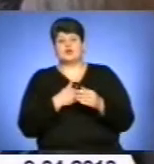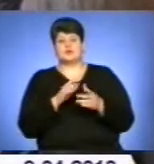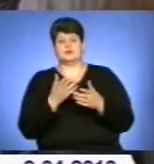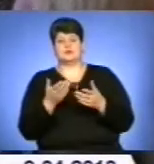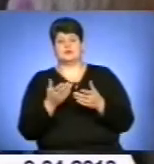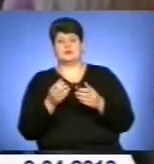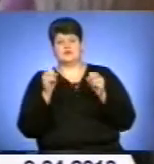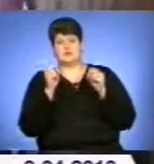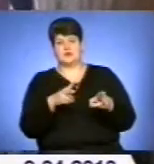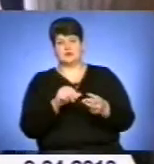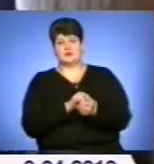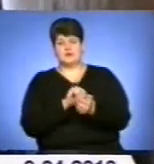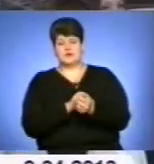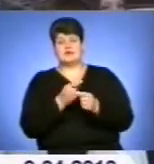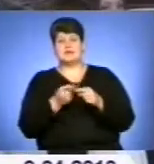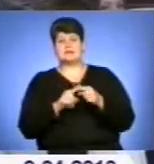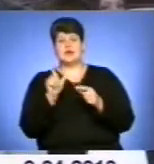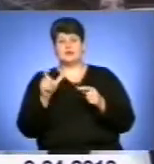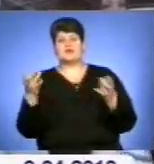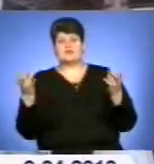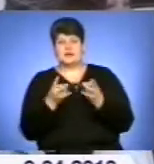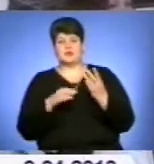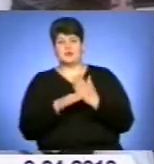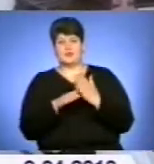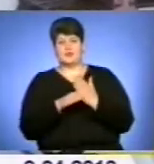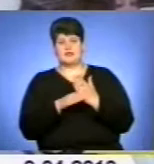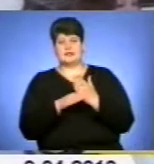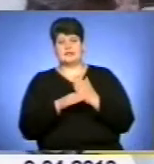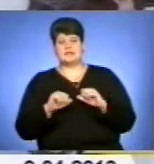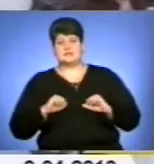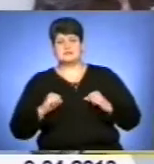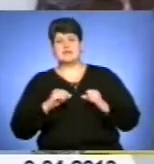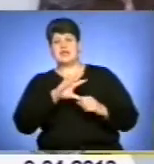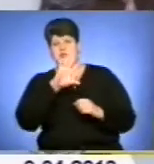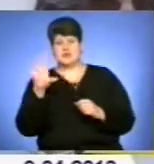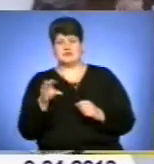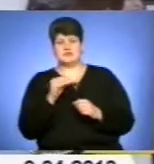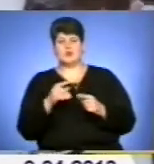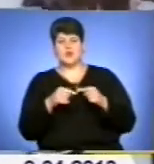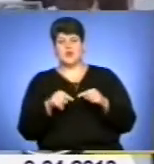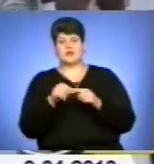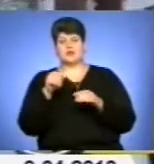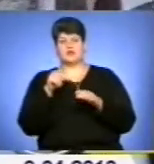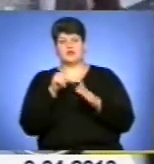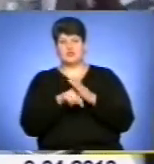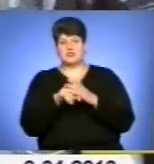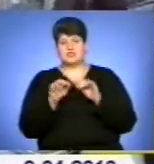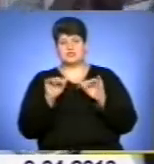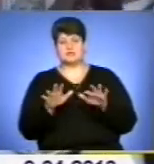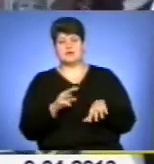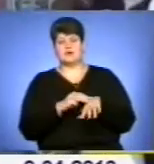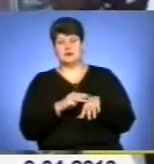шкідливої звички. Це люди, яким потрібно допомогти, і допомогти з усиллями всіх. І органів внутрішніх справ, органів